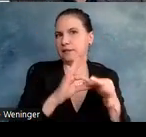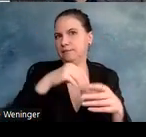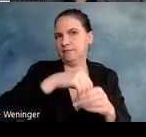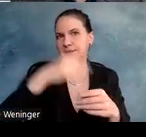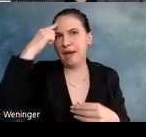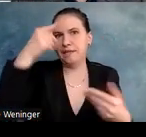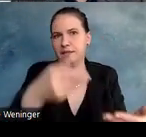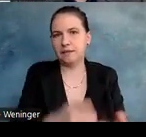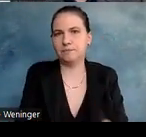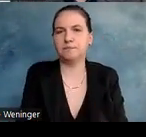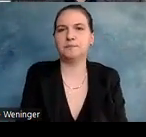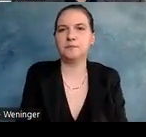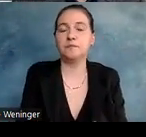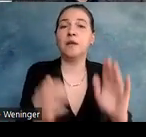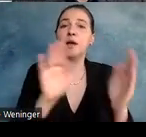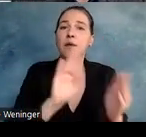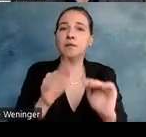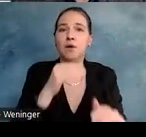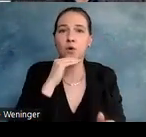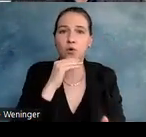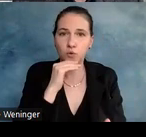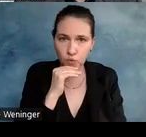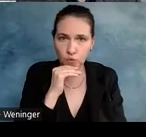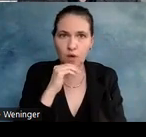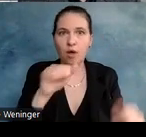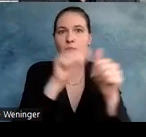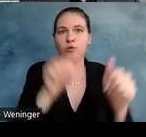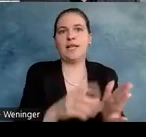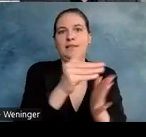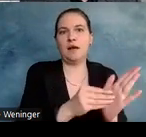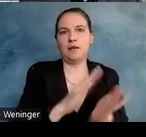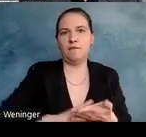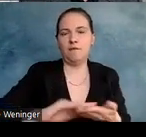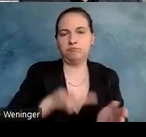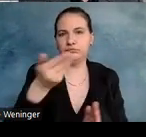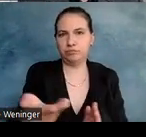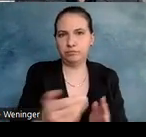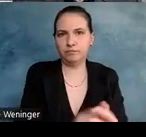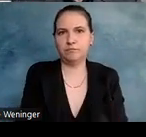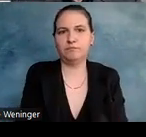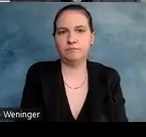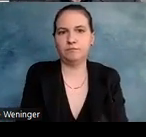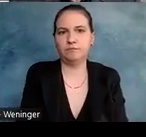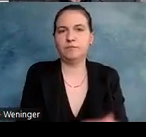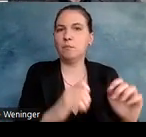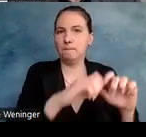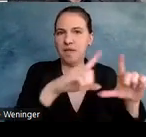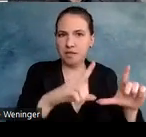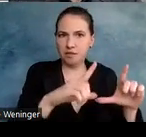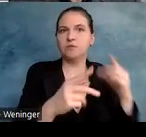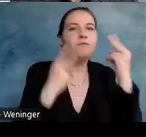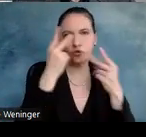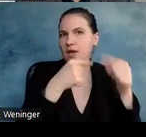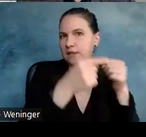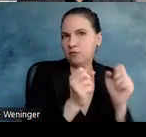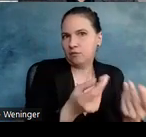In manchen Fällen reicht es auch, wenn ich die Modelldaten weitergebe. So ein Bild ist jetzt nur eine Visualisierung eines